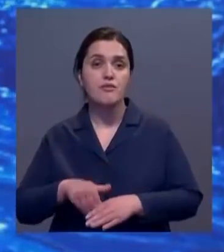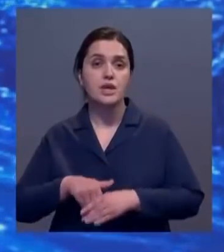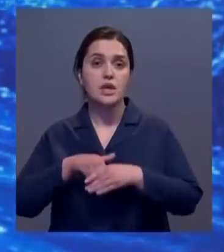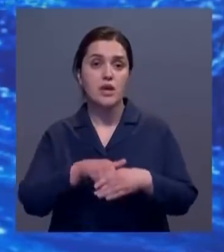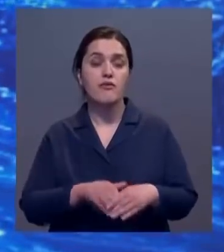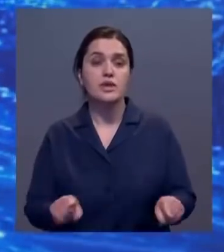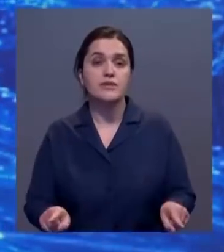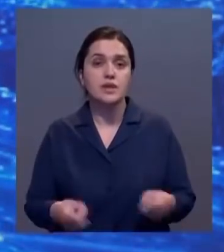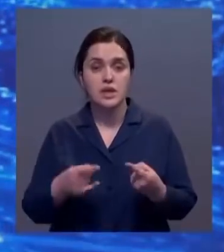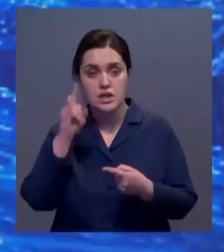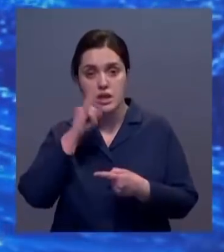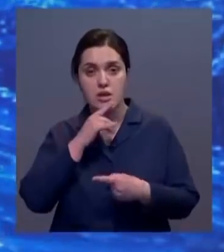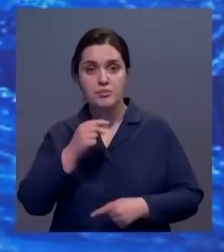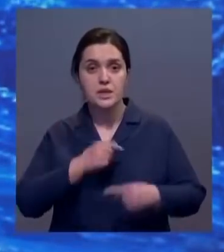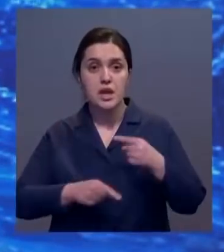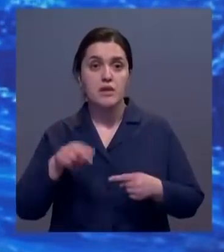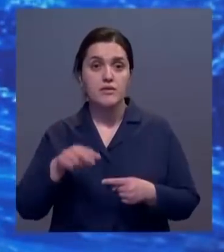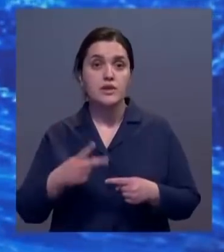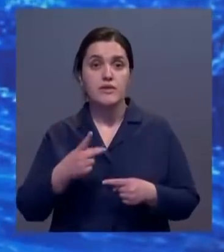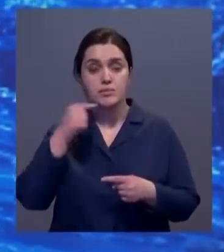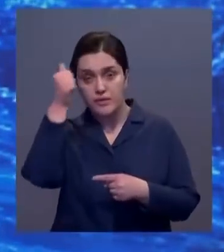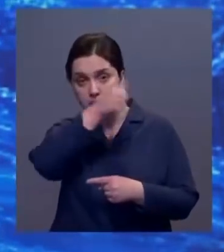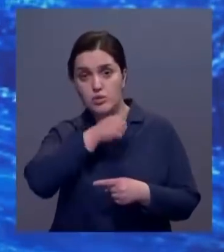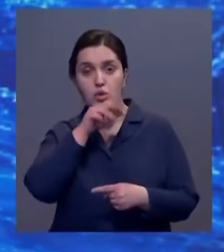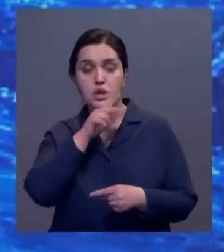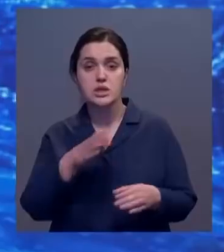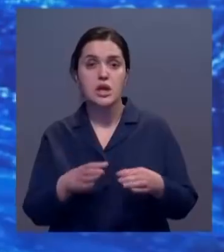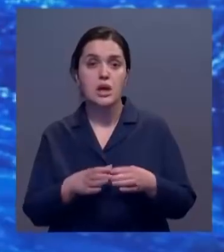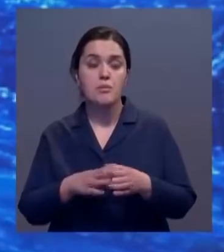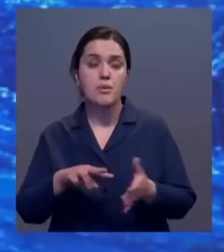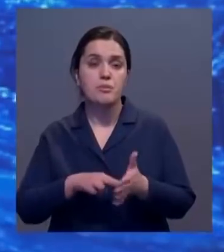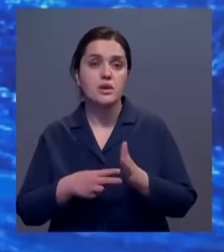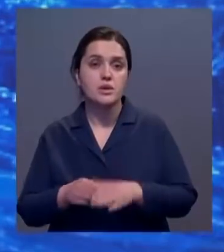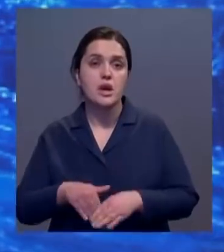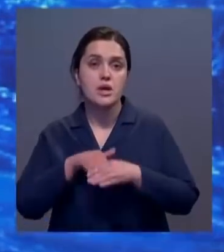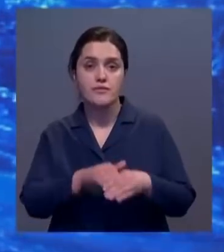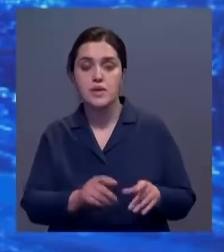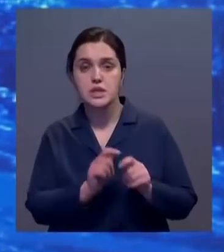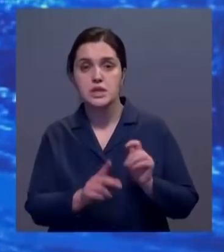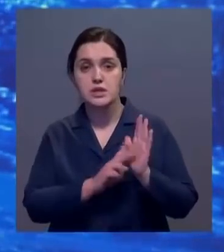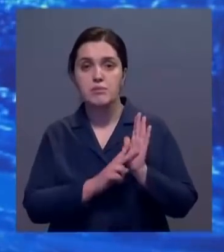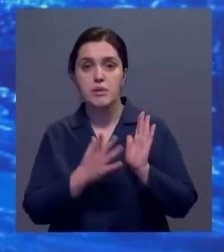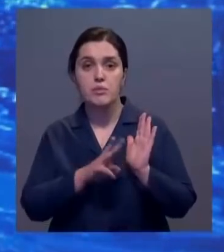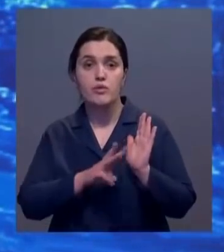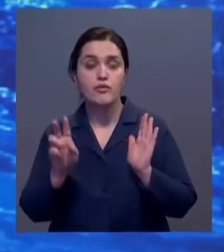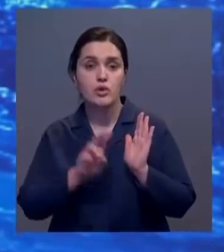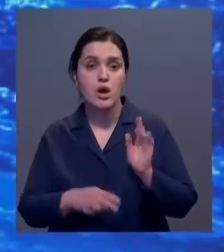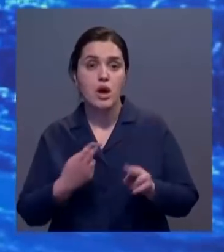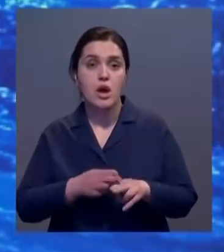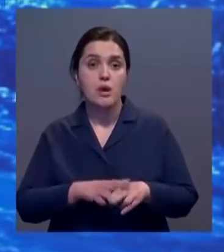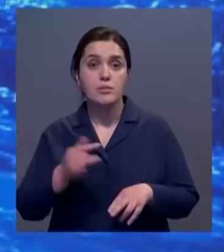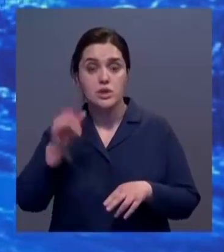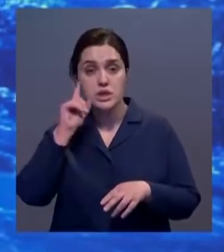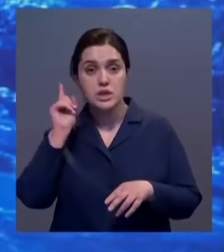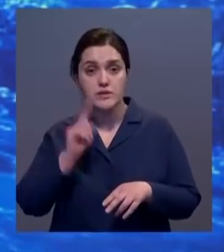вкладывают средства в развитие казахстанского бизнеса. В 2021 году корейские компании планируют инвестировать 75 миллионов долларов.